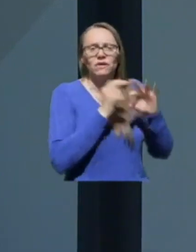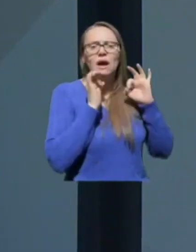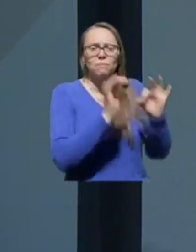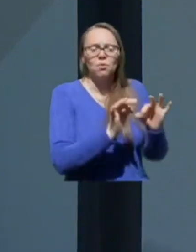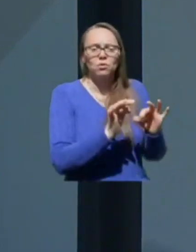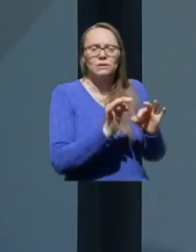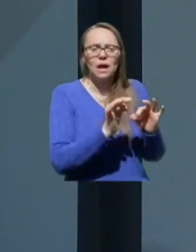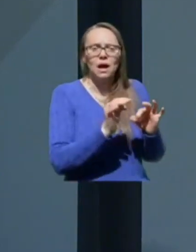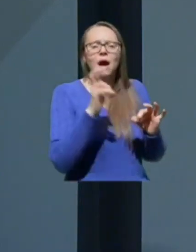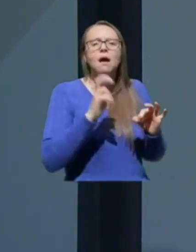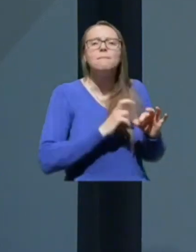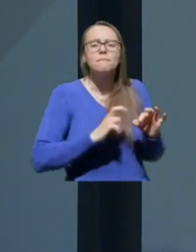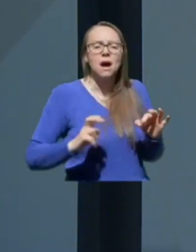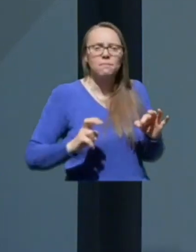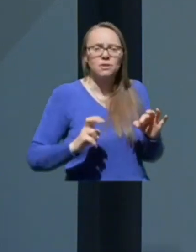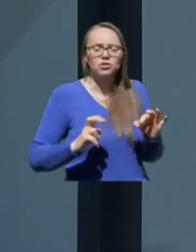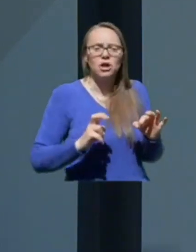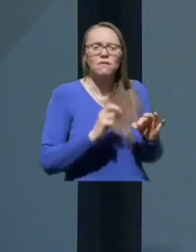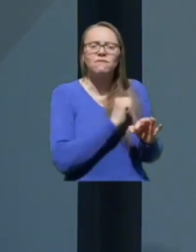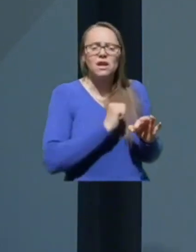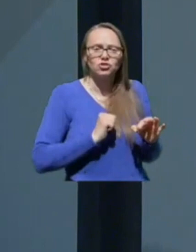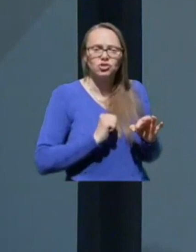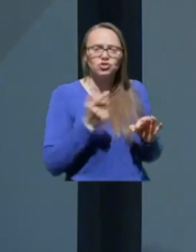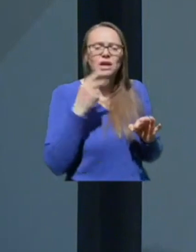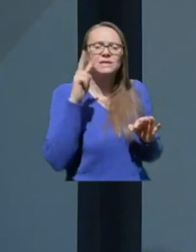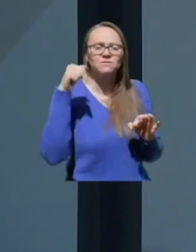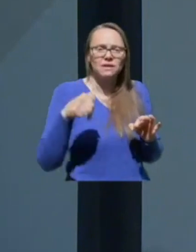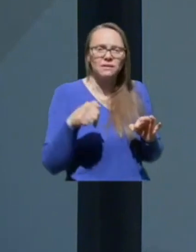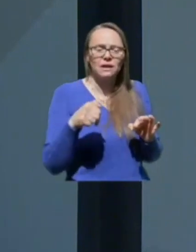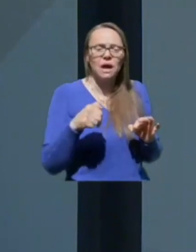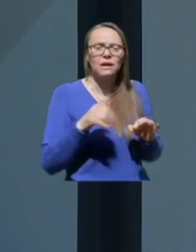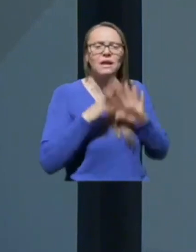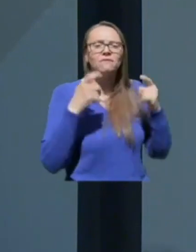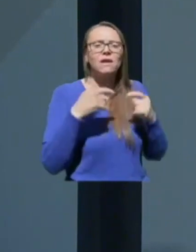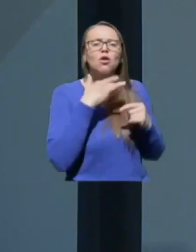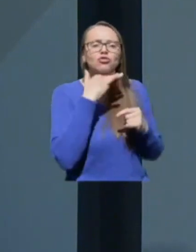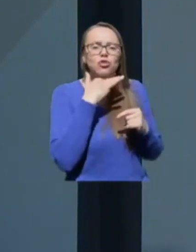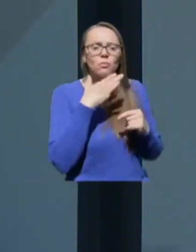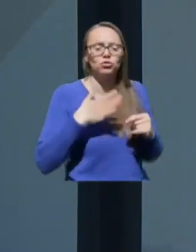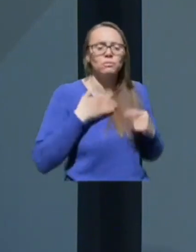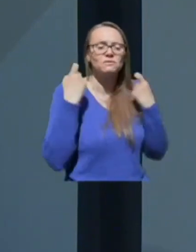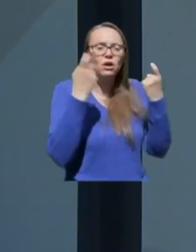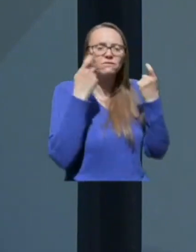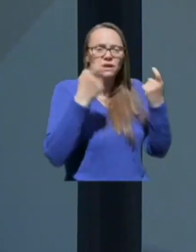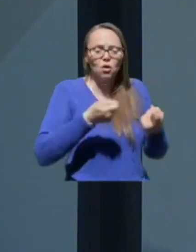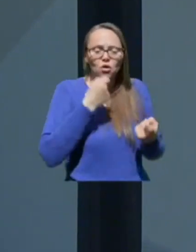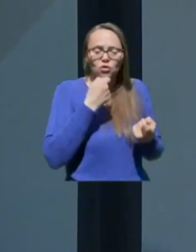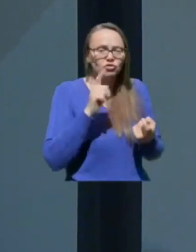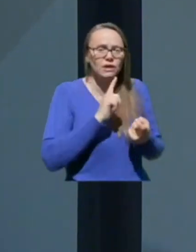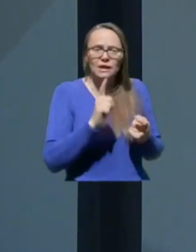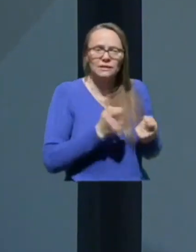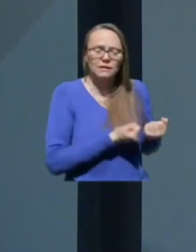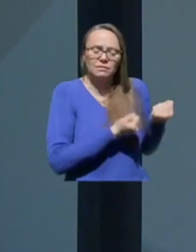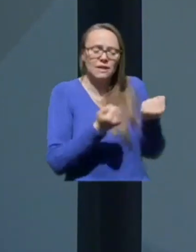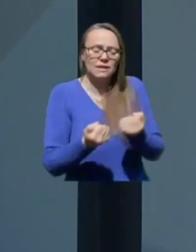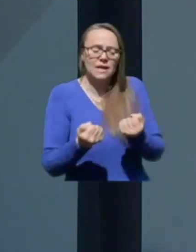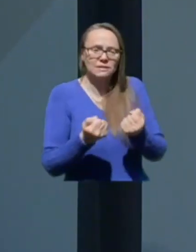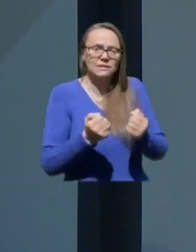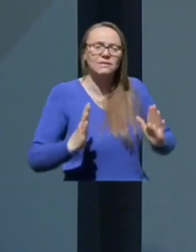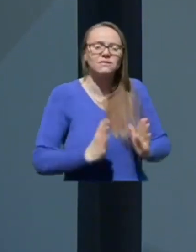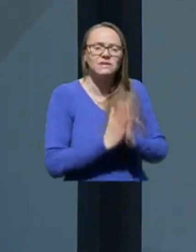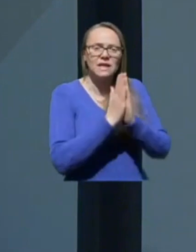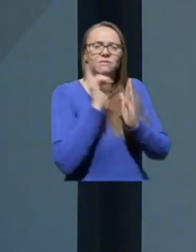Na veliko soboto pa vernike vabim, da svojih velikonočnih jedi ne odnesejo v crkve, temveč jih